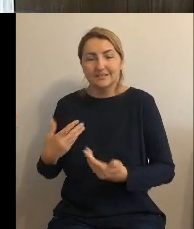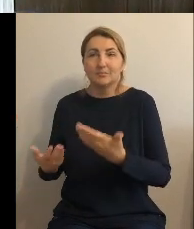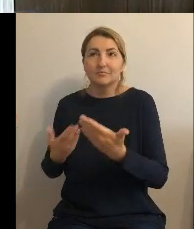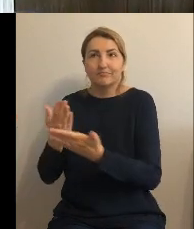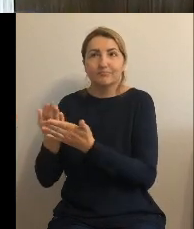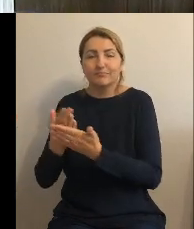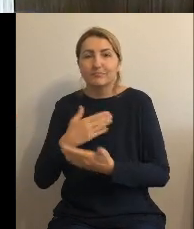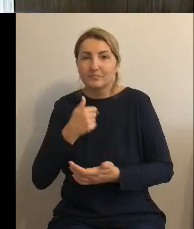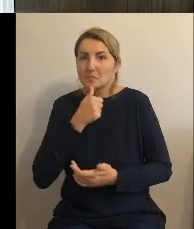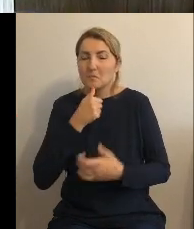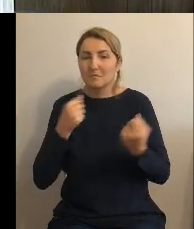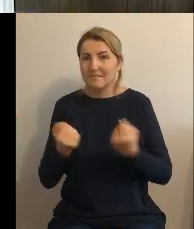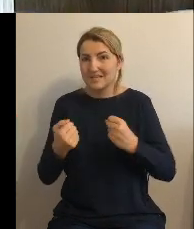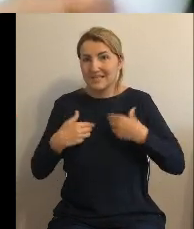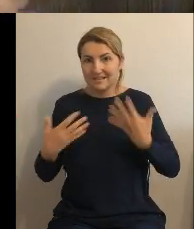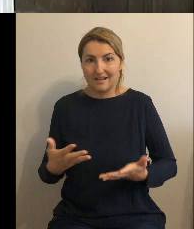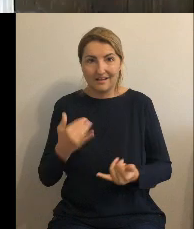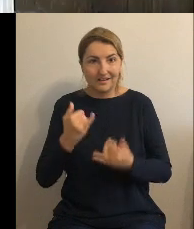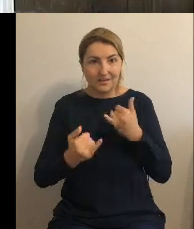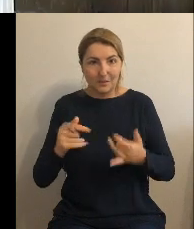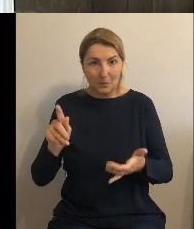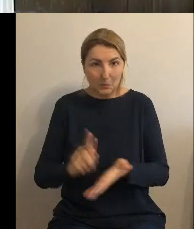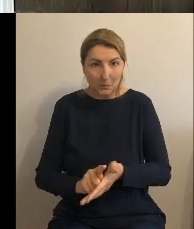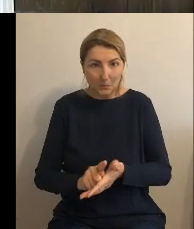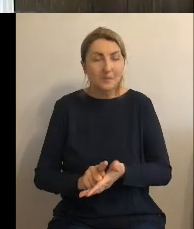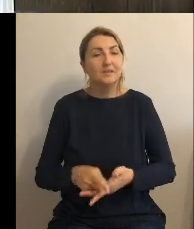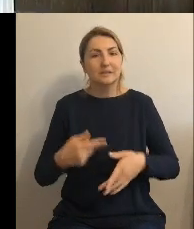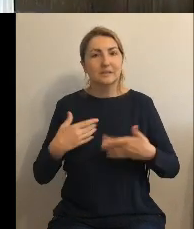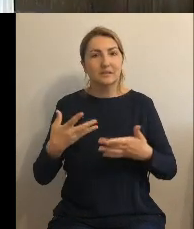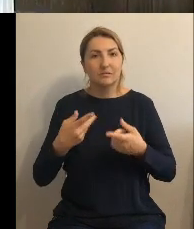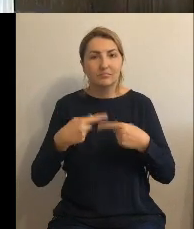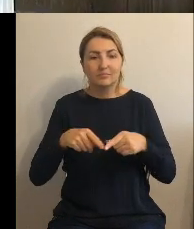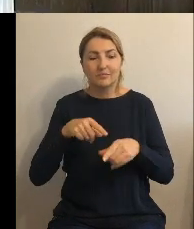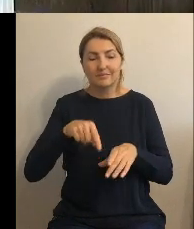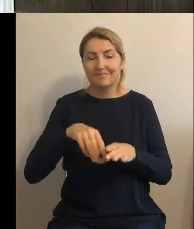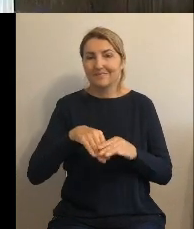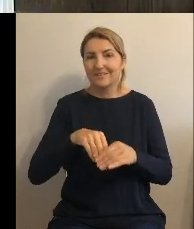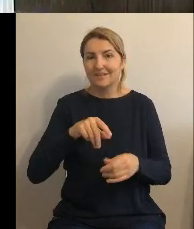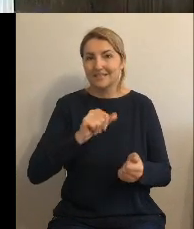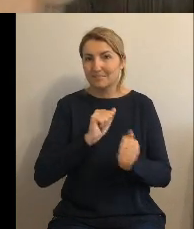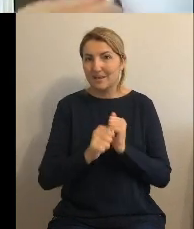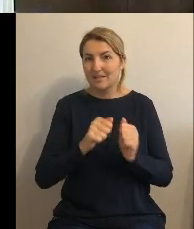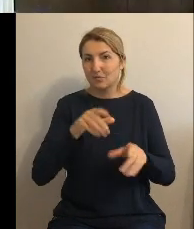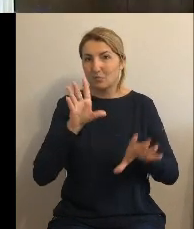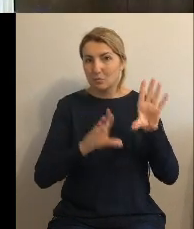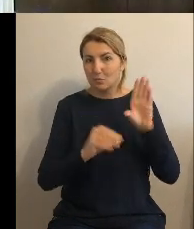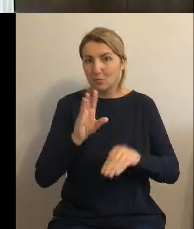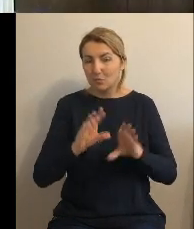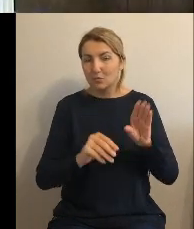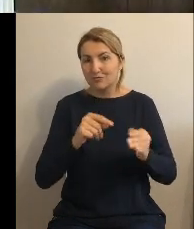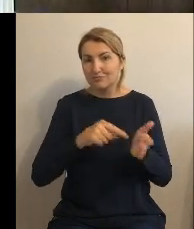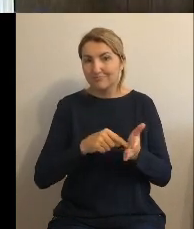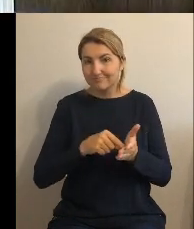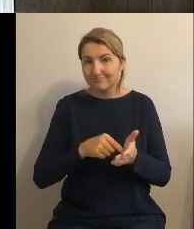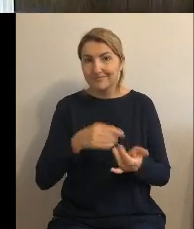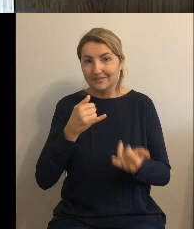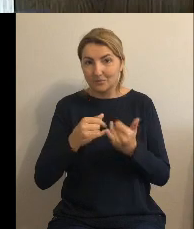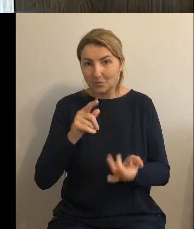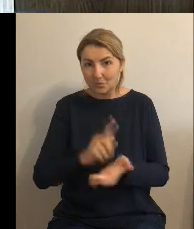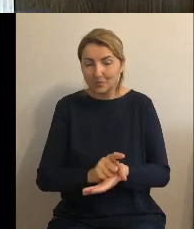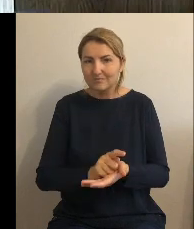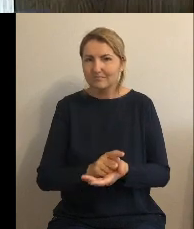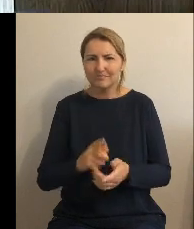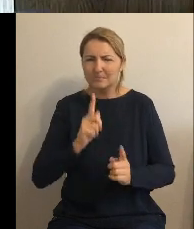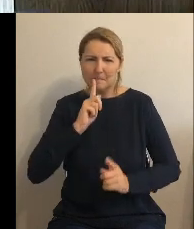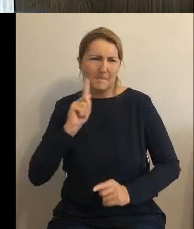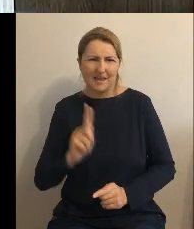możliwość, to przy okazji tutaj tych zmian w budżecie, można powiedzieć też w takim tempie ekspresowym, jeżeli znajdzie